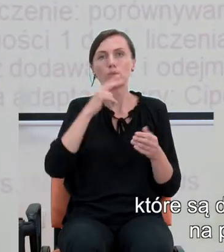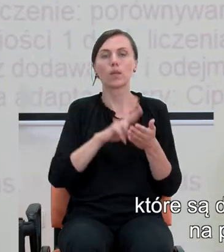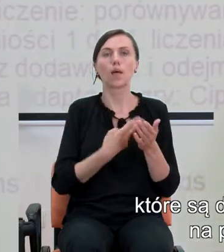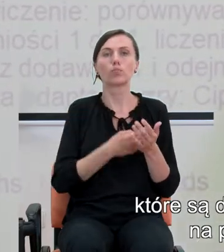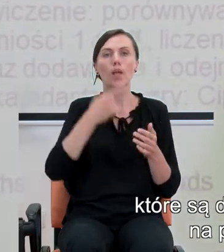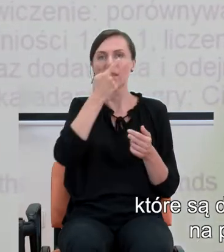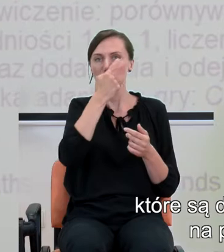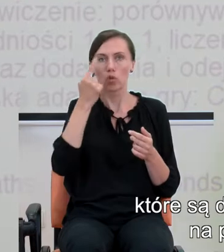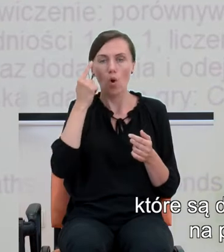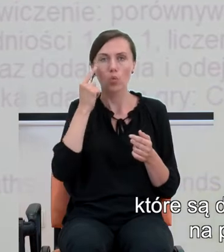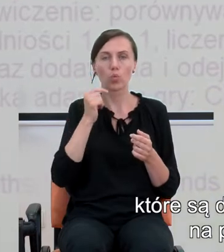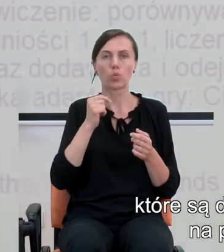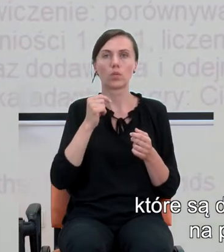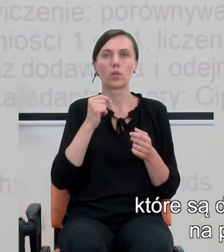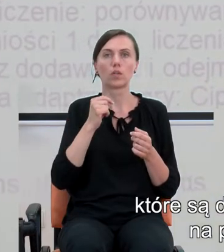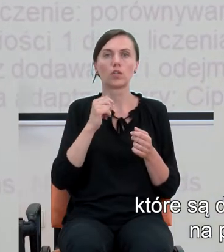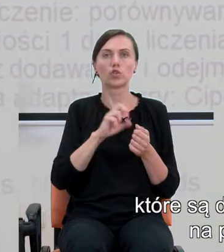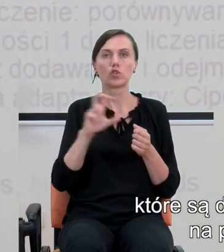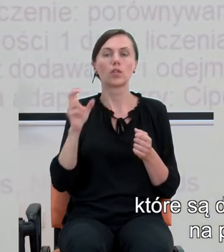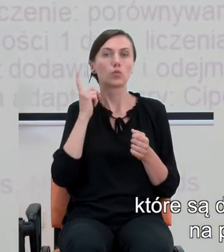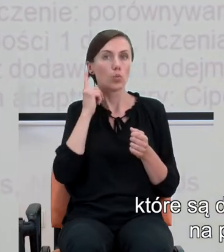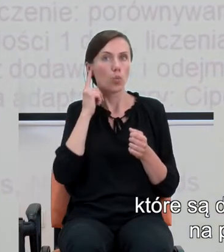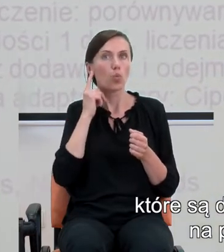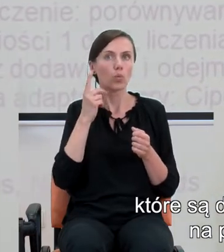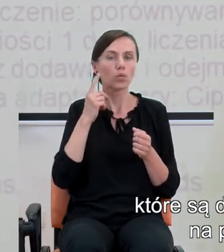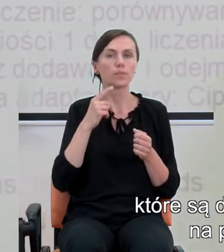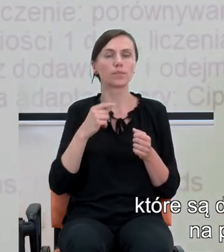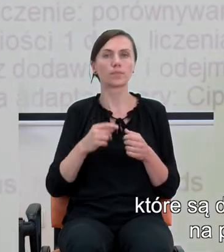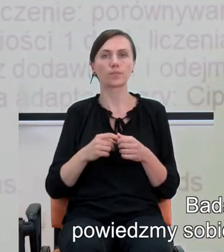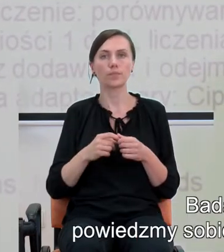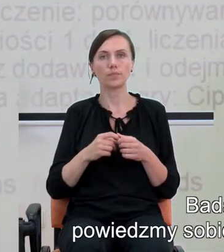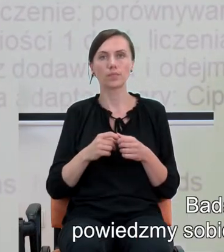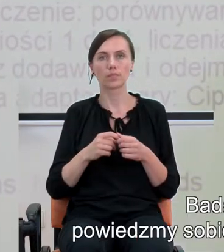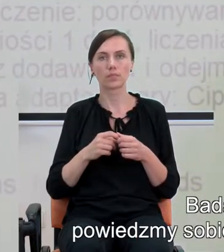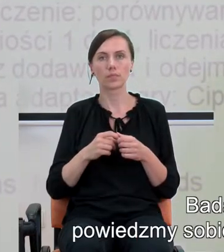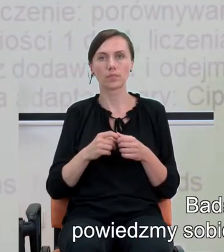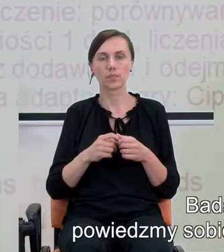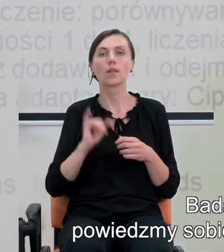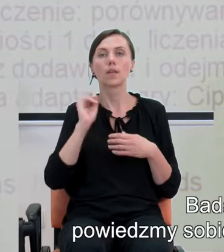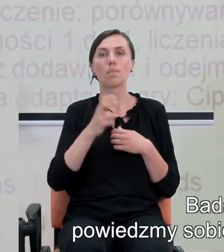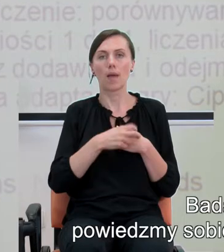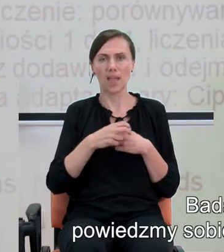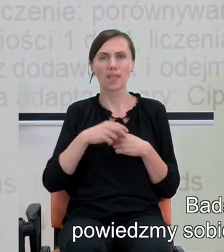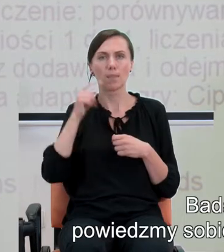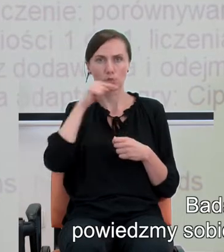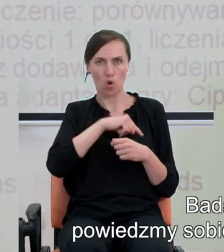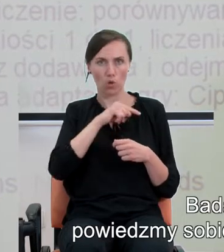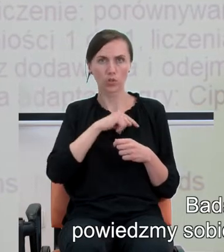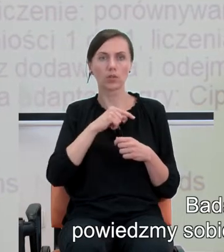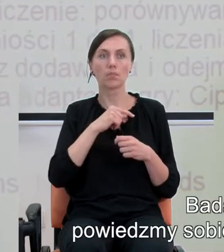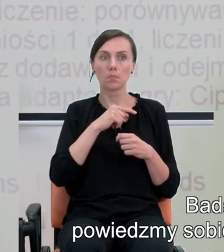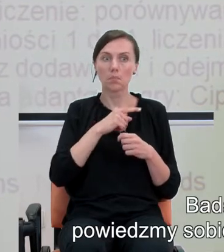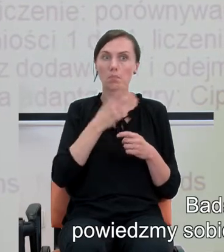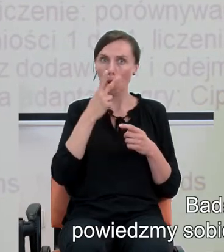wzroku, wzroku czy słuchu i tak dalej. I badania psychologiczne wskazały